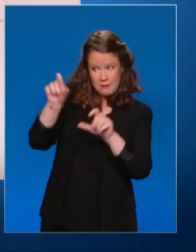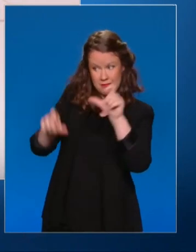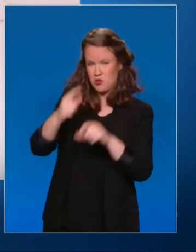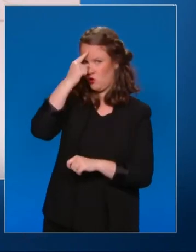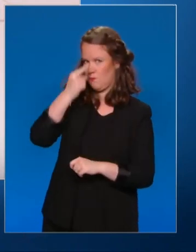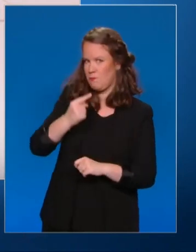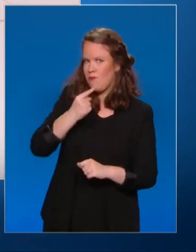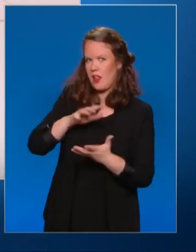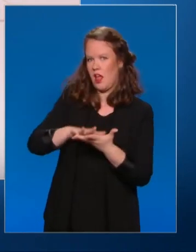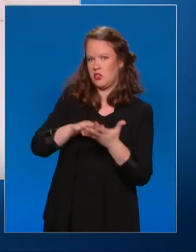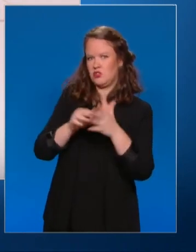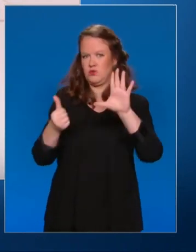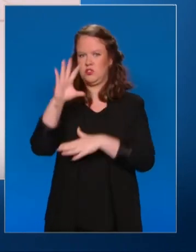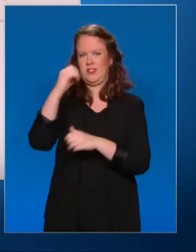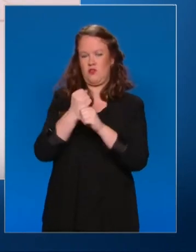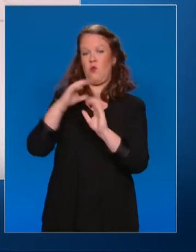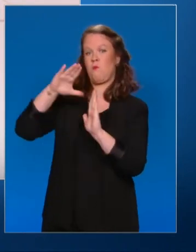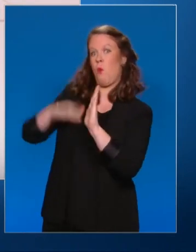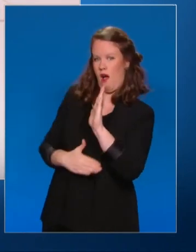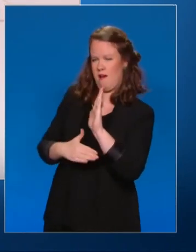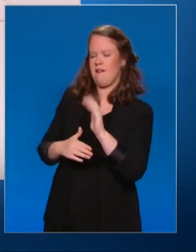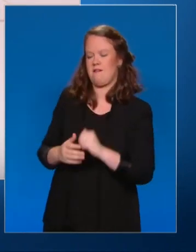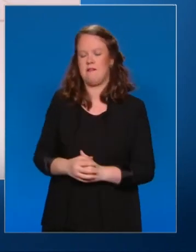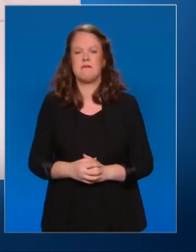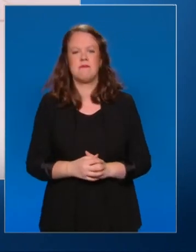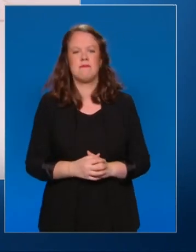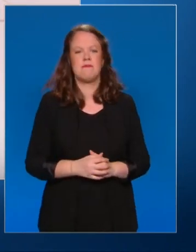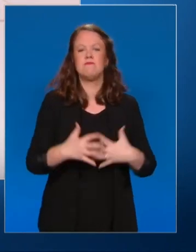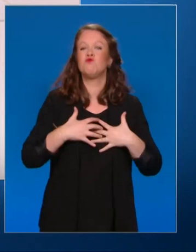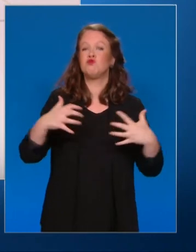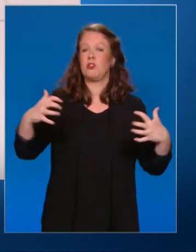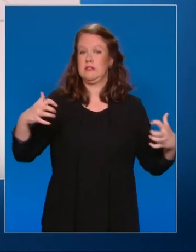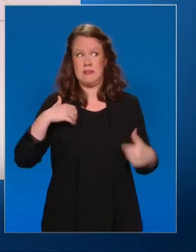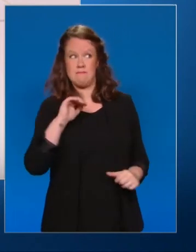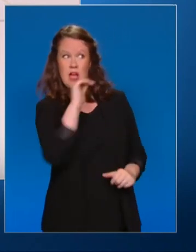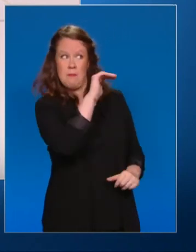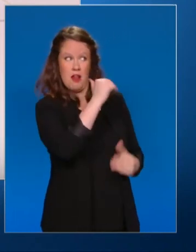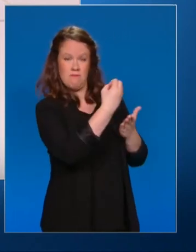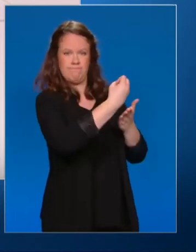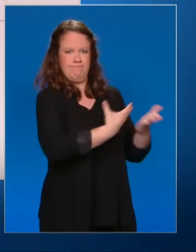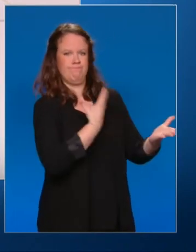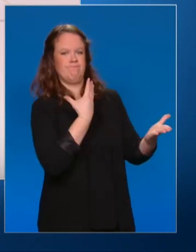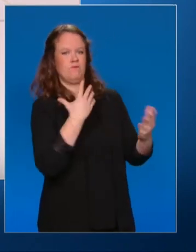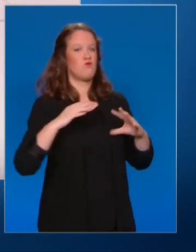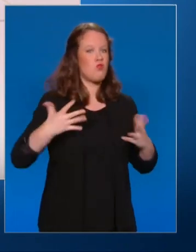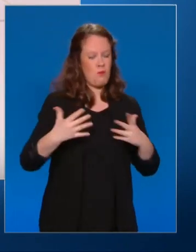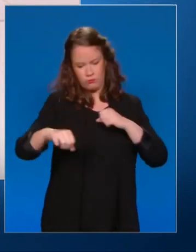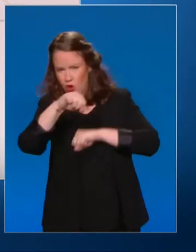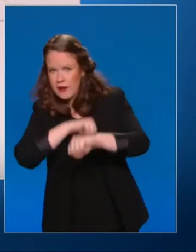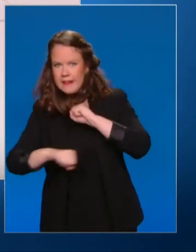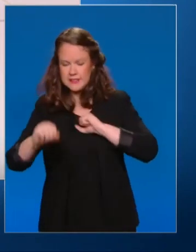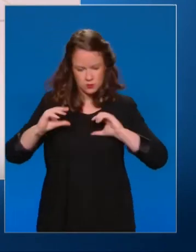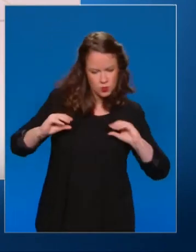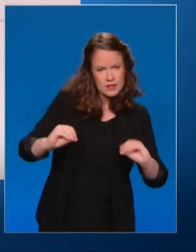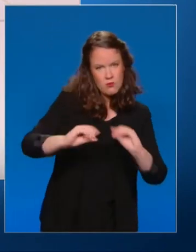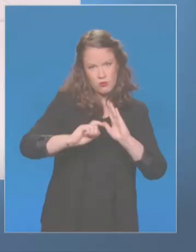Nous avons saisi les autorités scientifiques afin qu'elles puissent nous indiquer dans les tout prochains jours les modalités pratiques et les